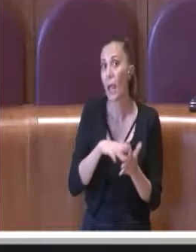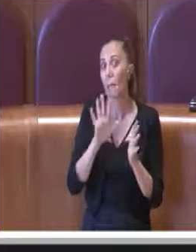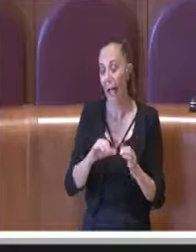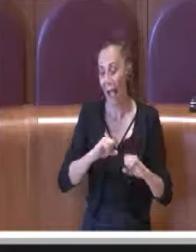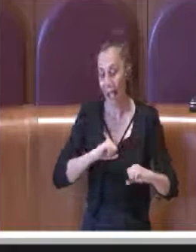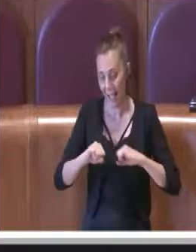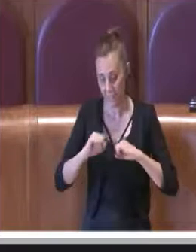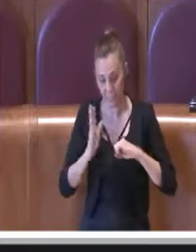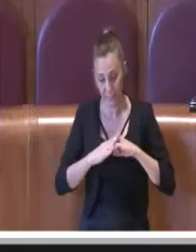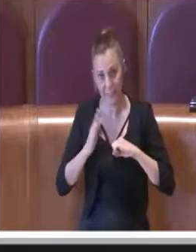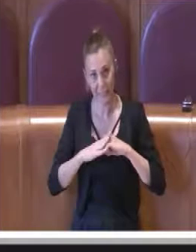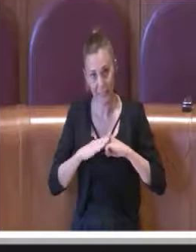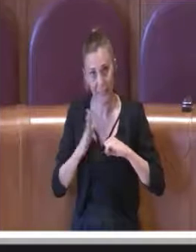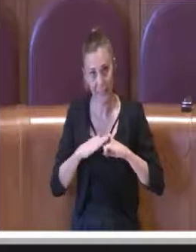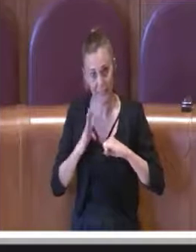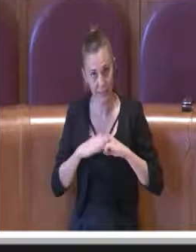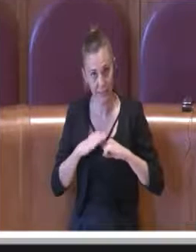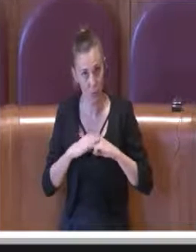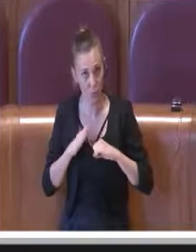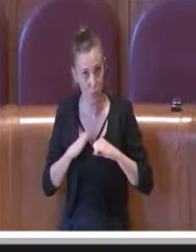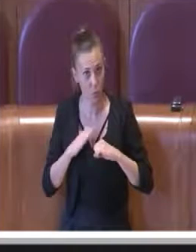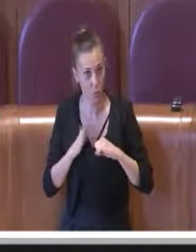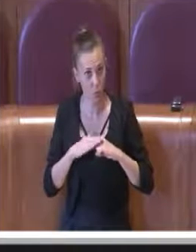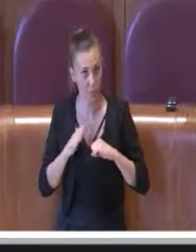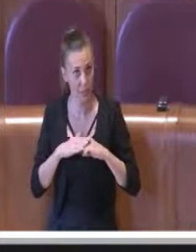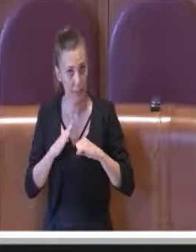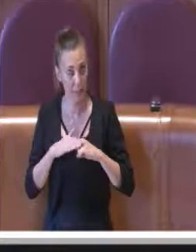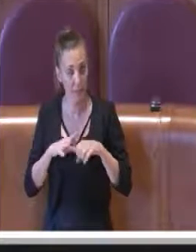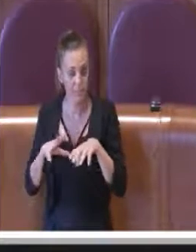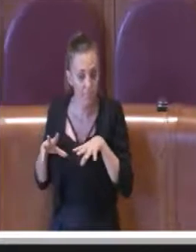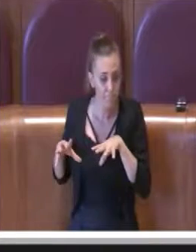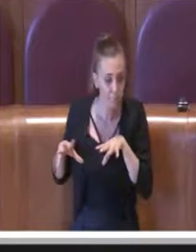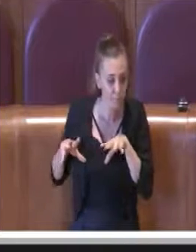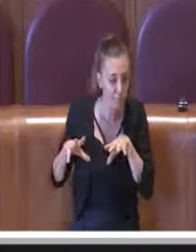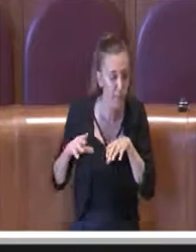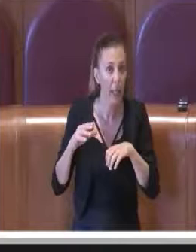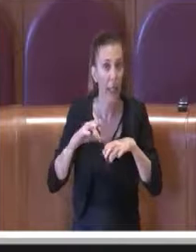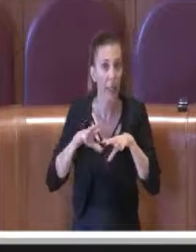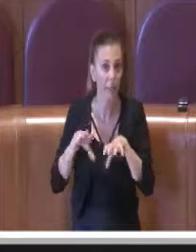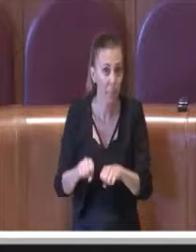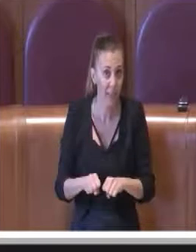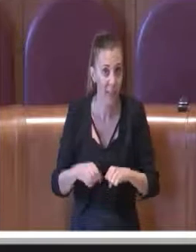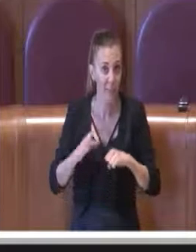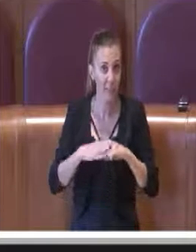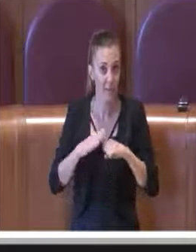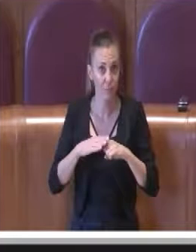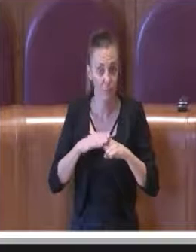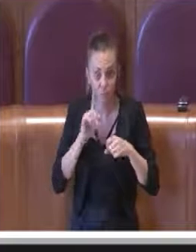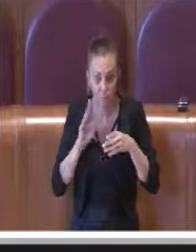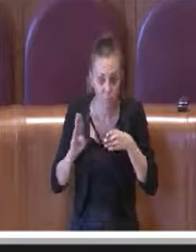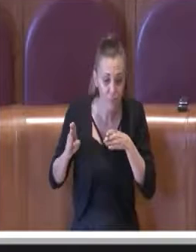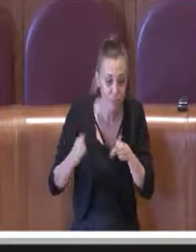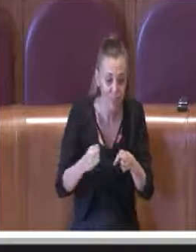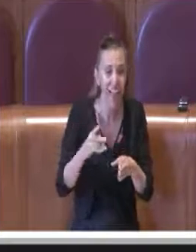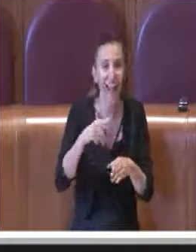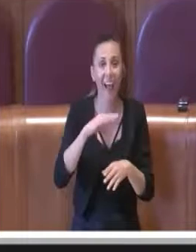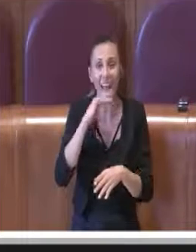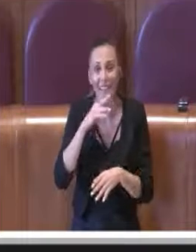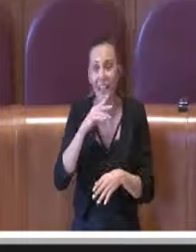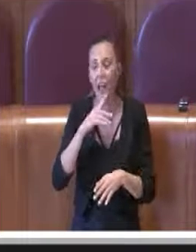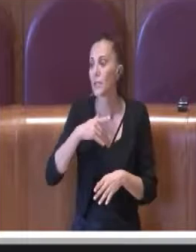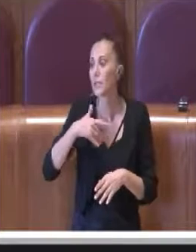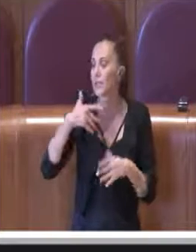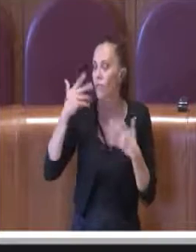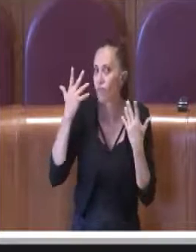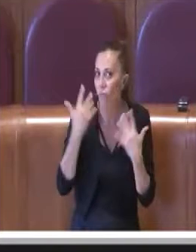amministrazione, l'impegno di questa amministrazione riguardo agli anziani c'è stato